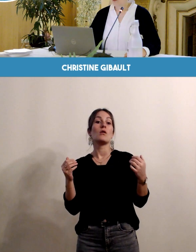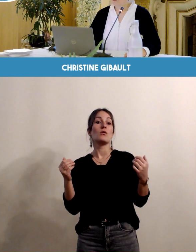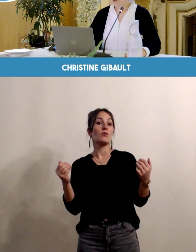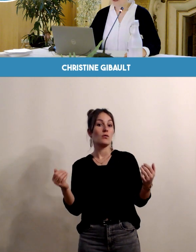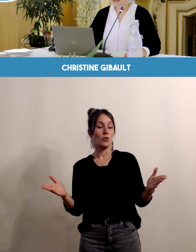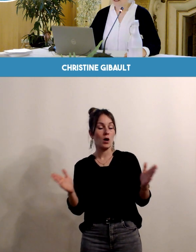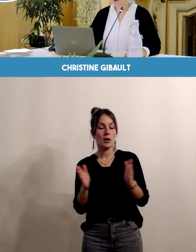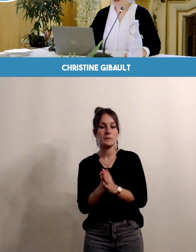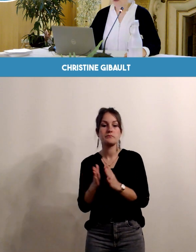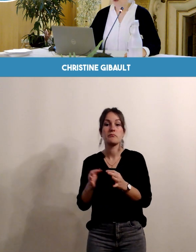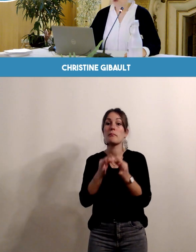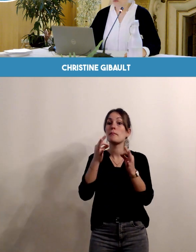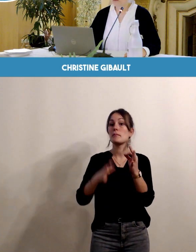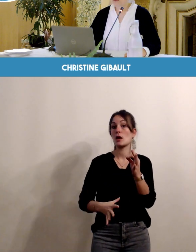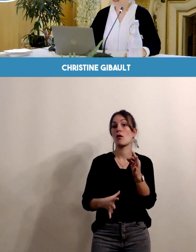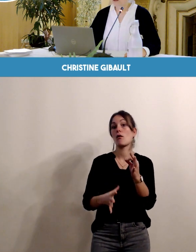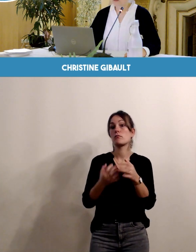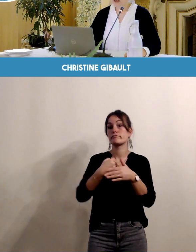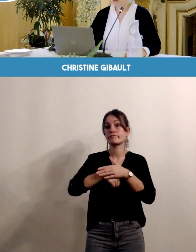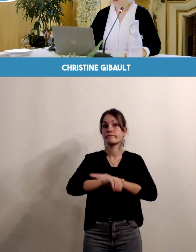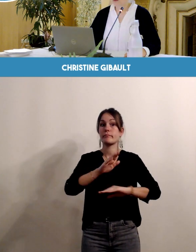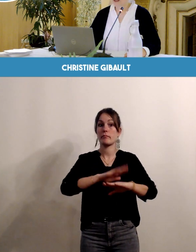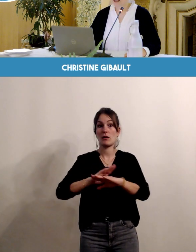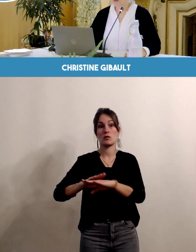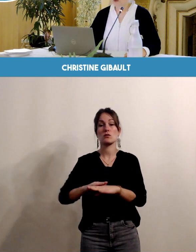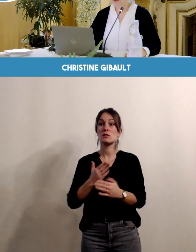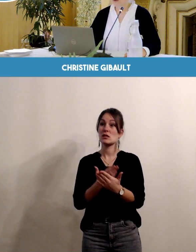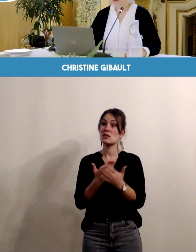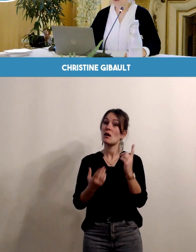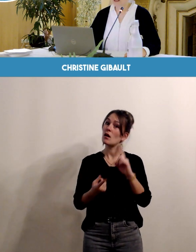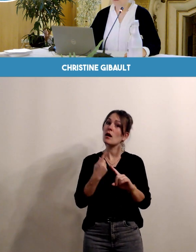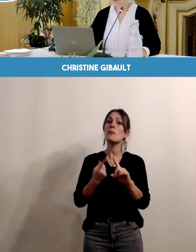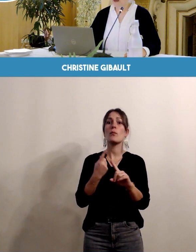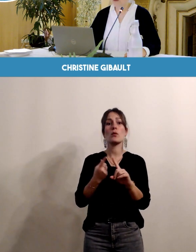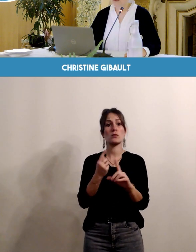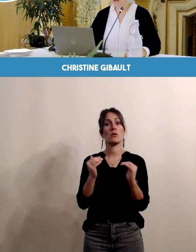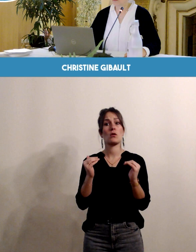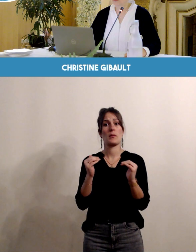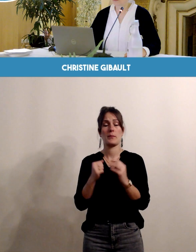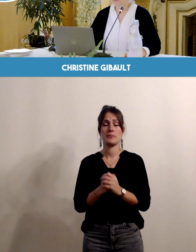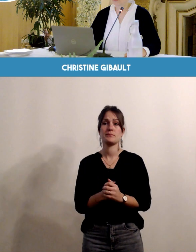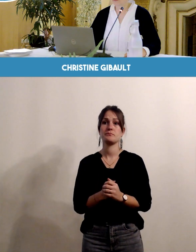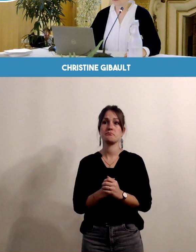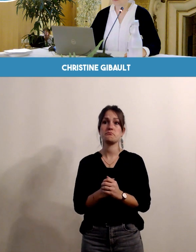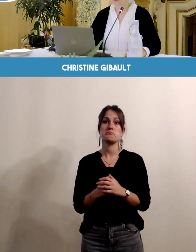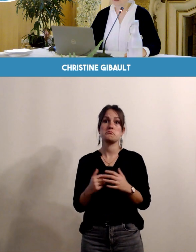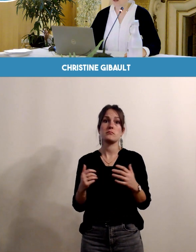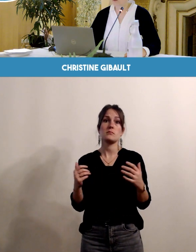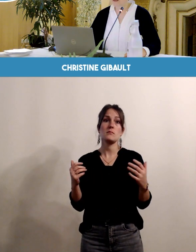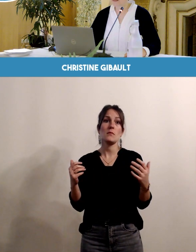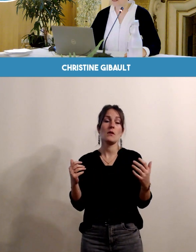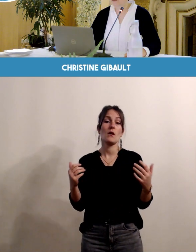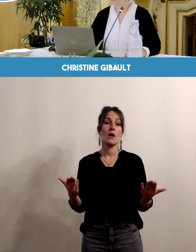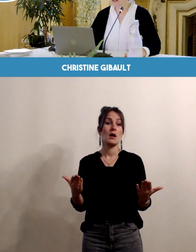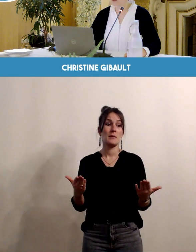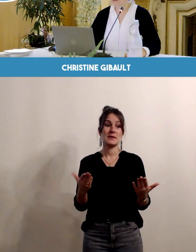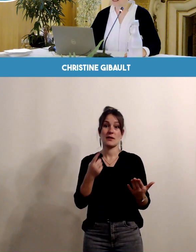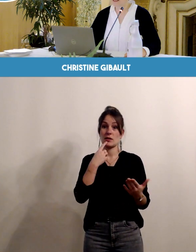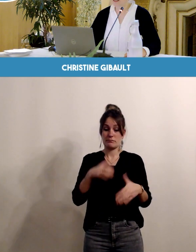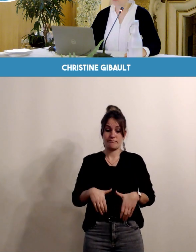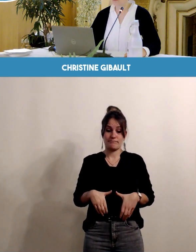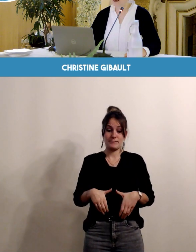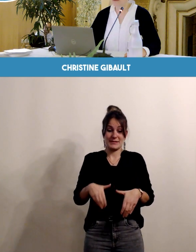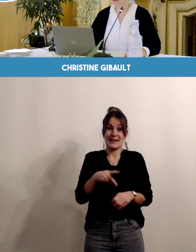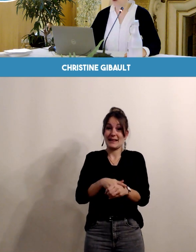Voilà, le bilan prénatal de prévention, c'est quand même quelque chose de très important. Il vous permet d'être accompagné dès le début de la